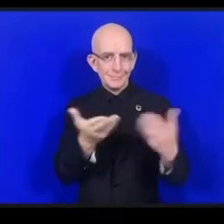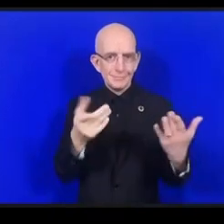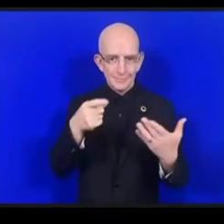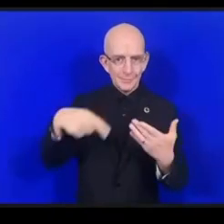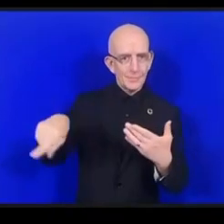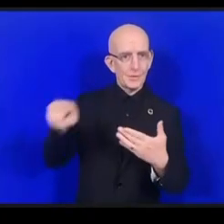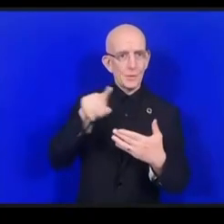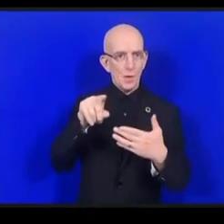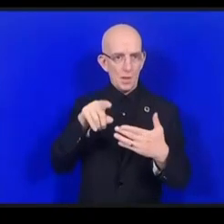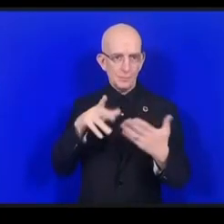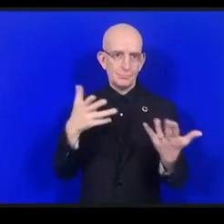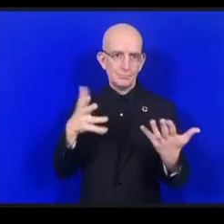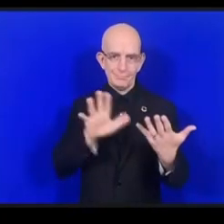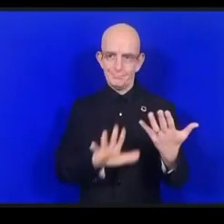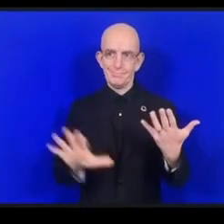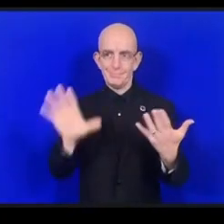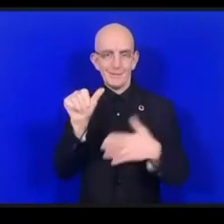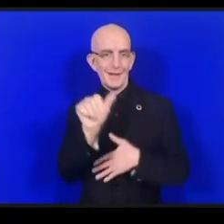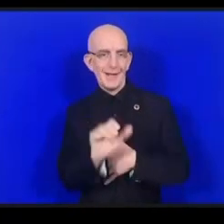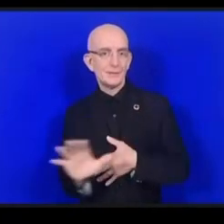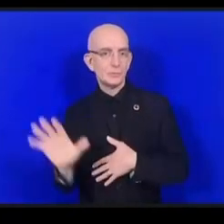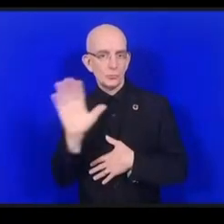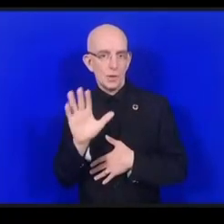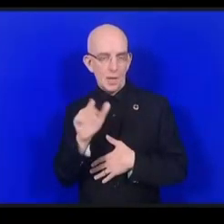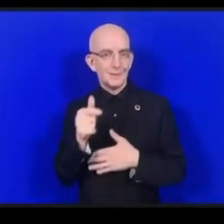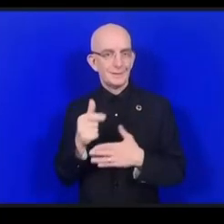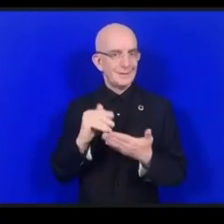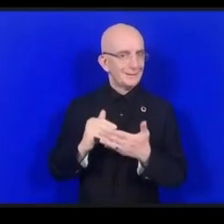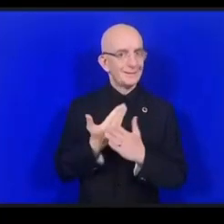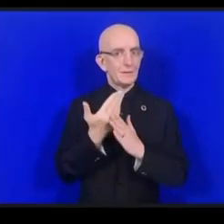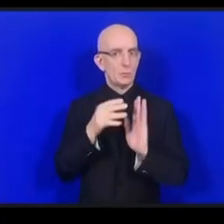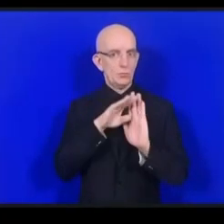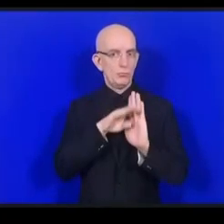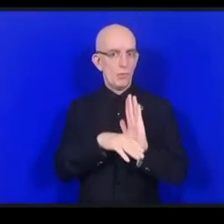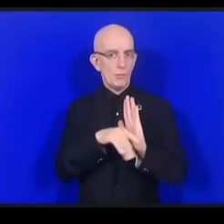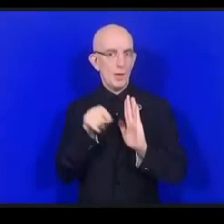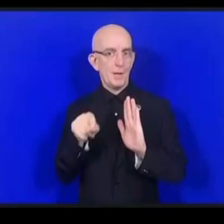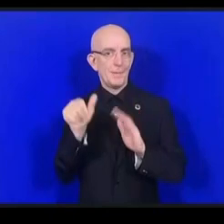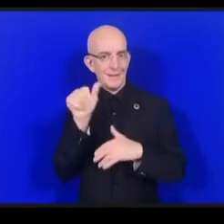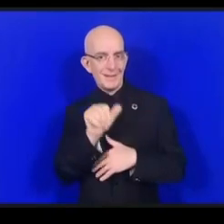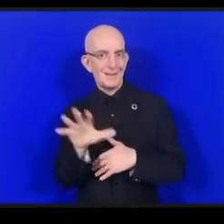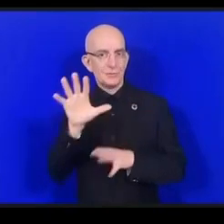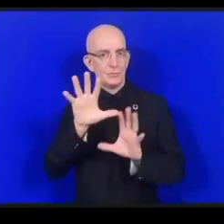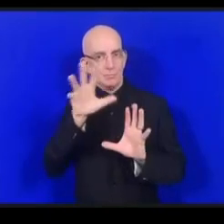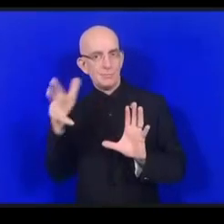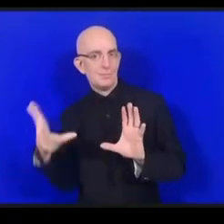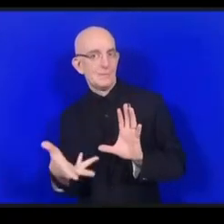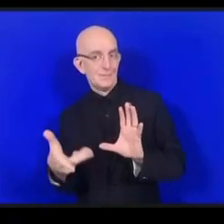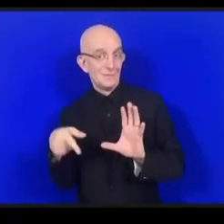حتى يتم إشراكهم في حوكمة الإنترنت ومجتمعات ذلك